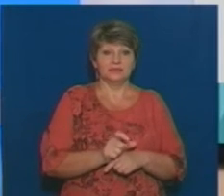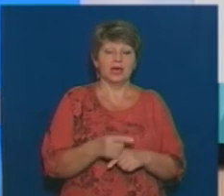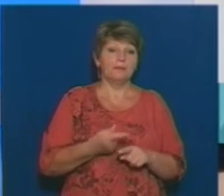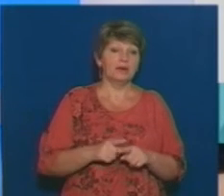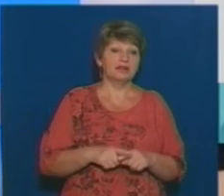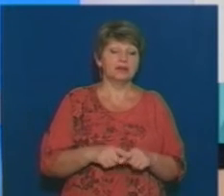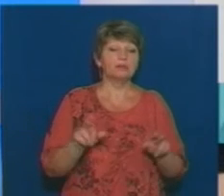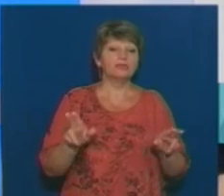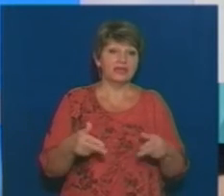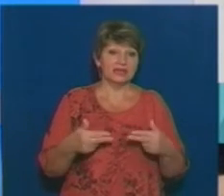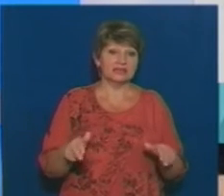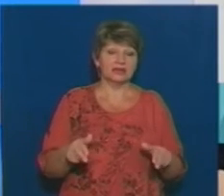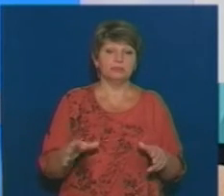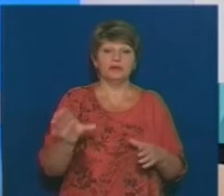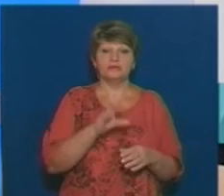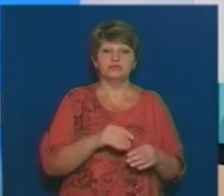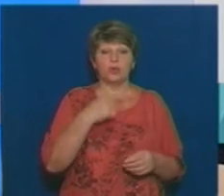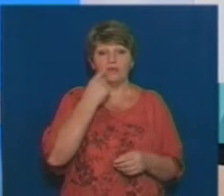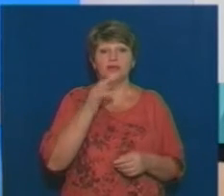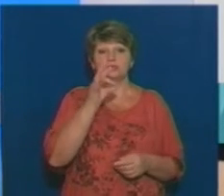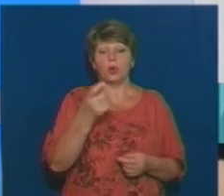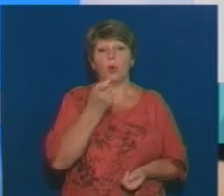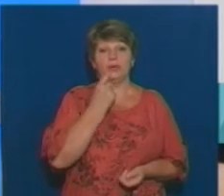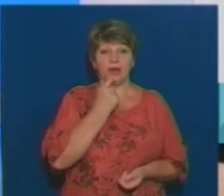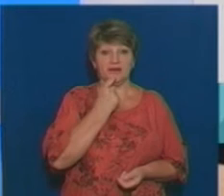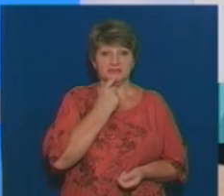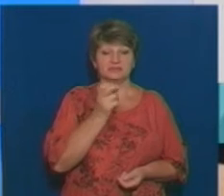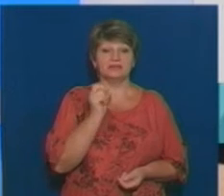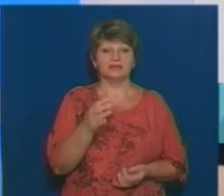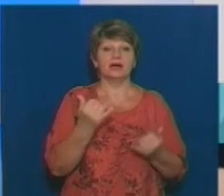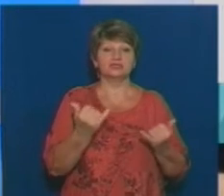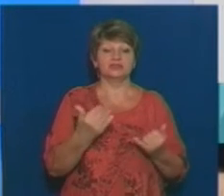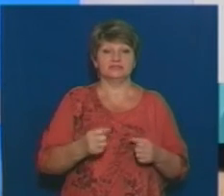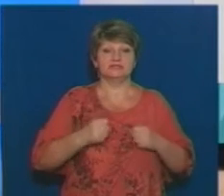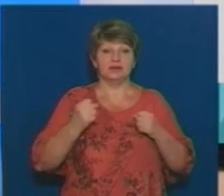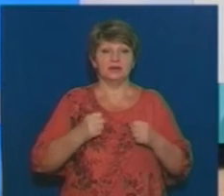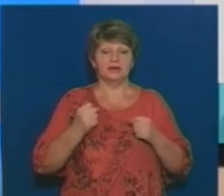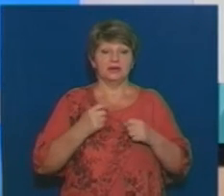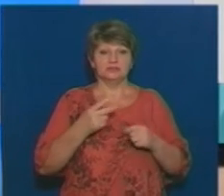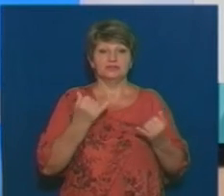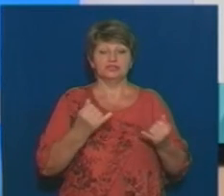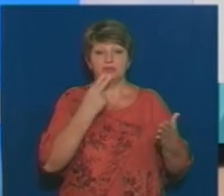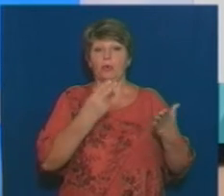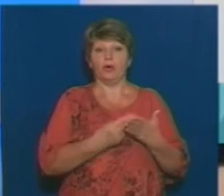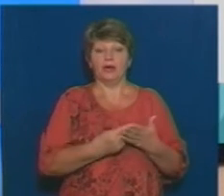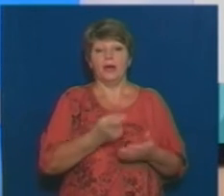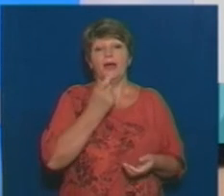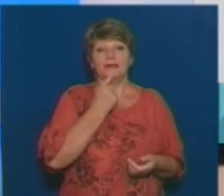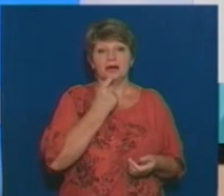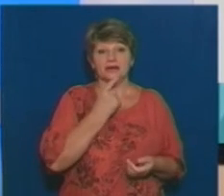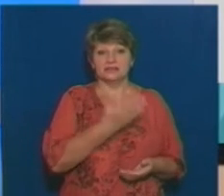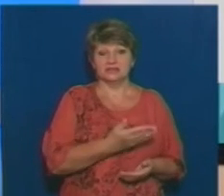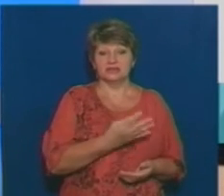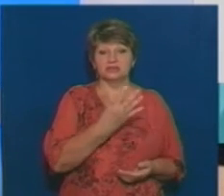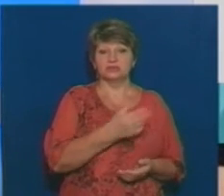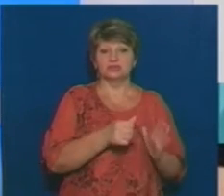треба все зводити, насправді, до яєць, як це зараз намагаються подати. Тому що, дійсно, яйця – це з тендера 46, чи